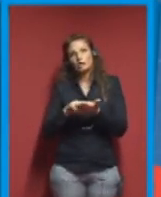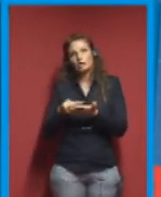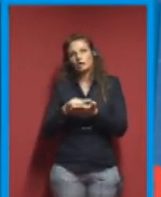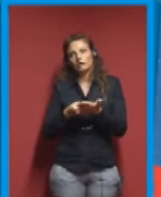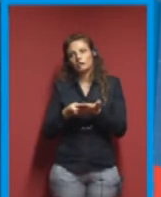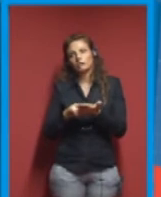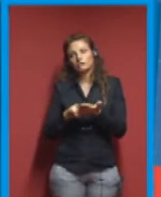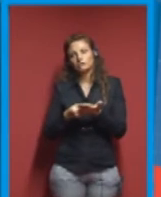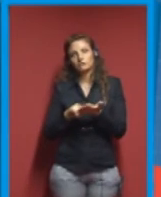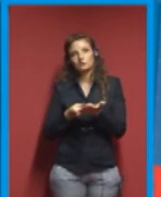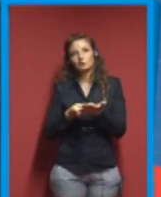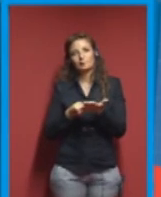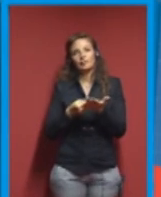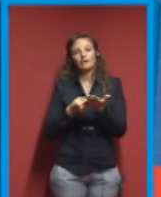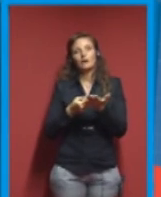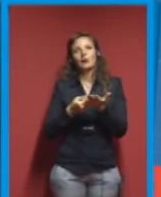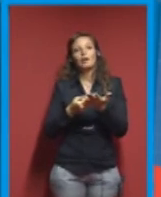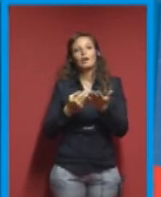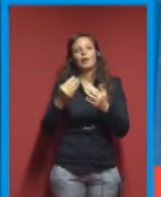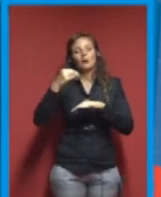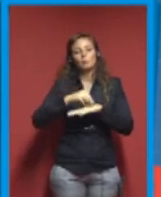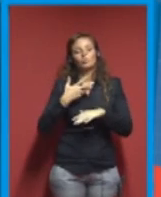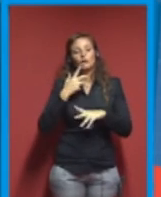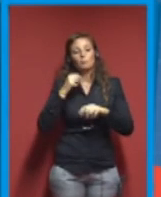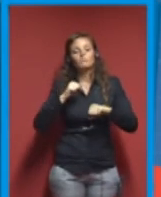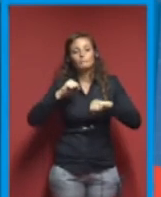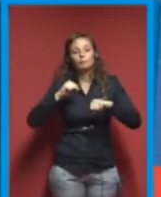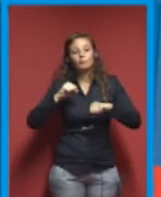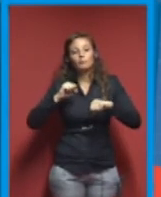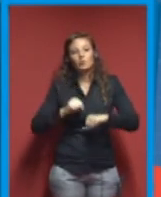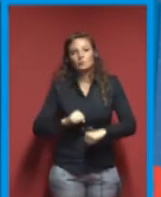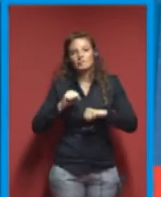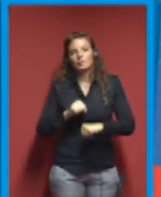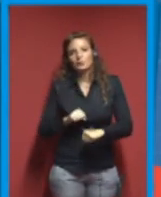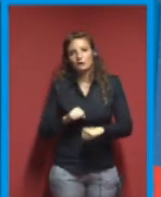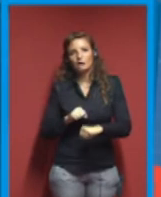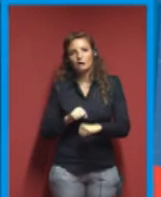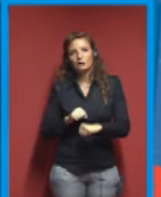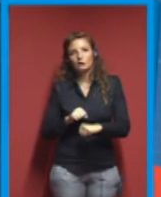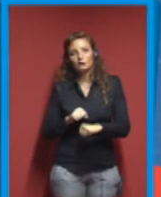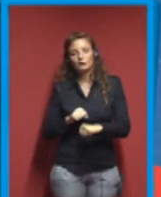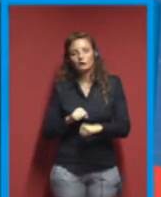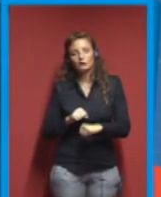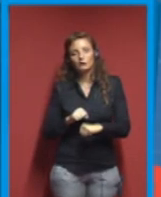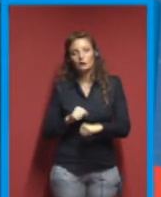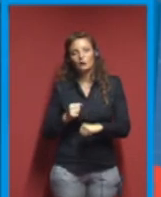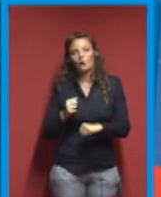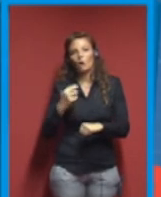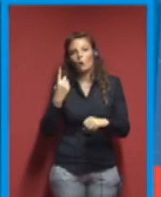poi la possibilità di avere un modello per